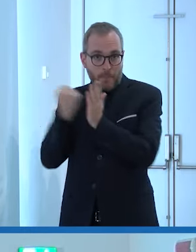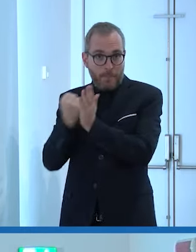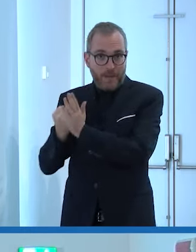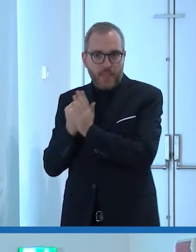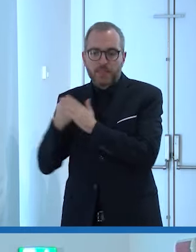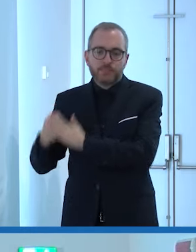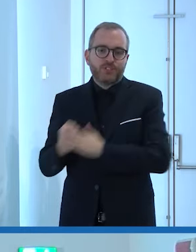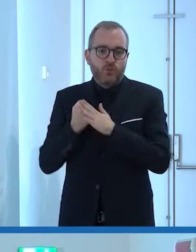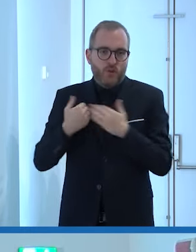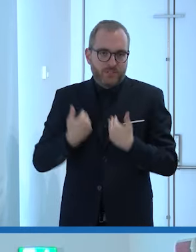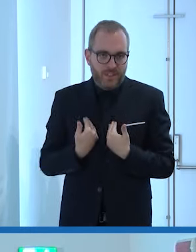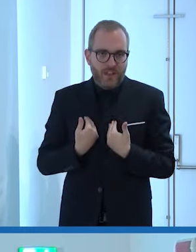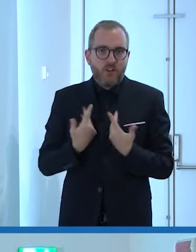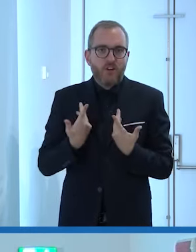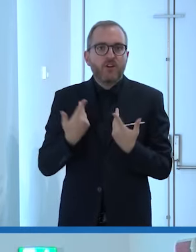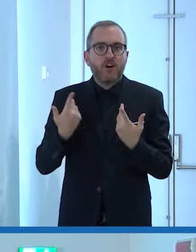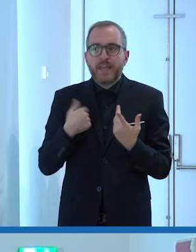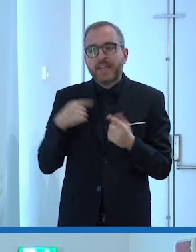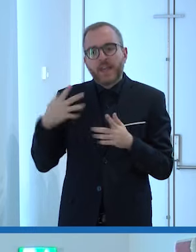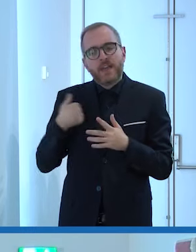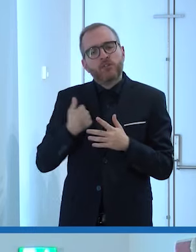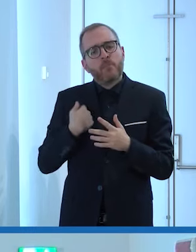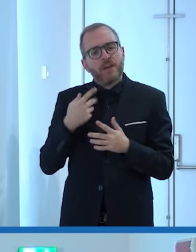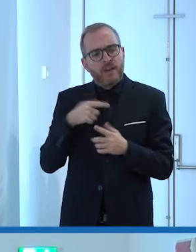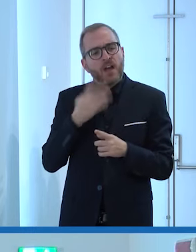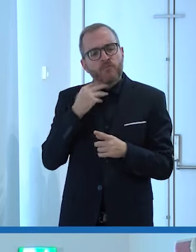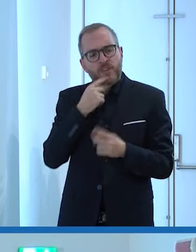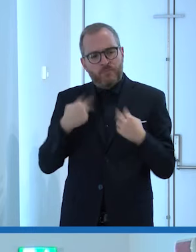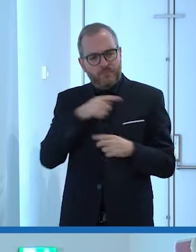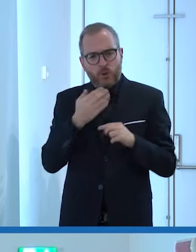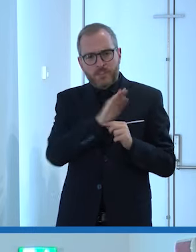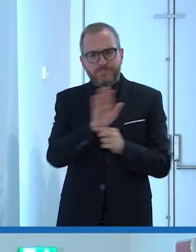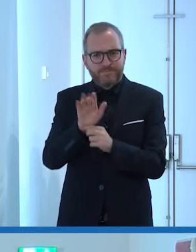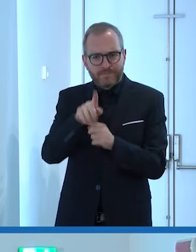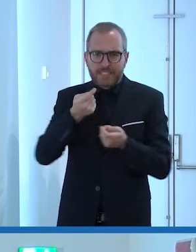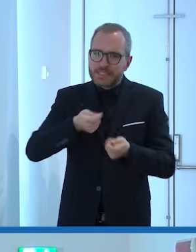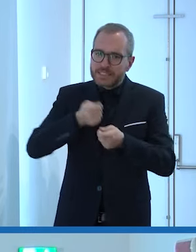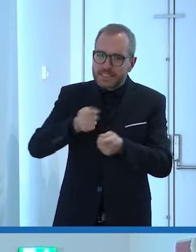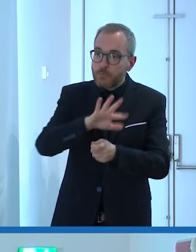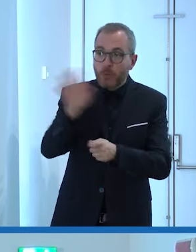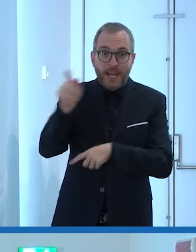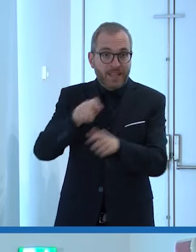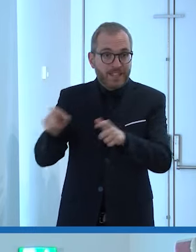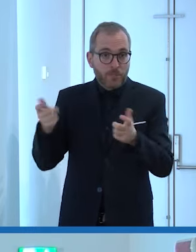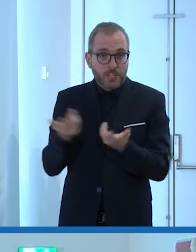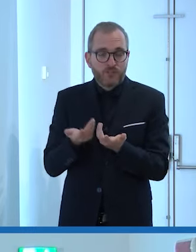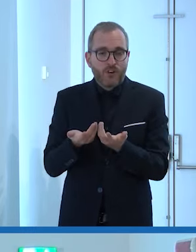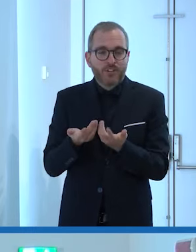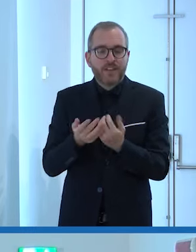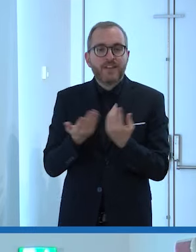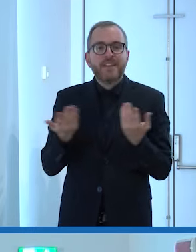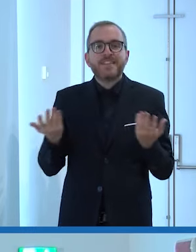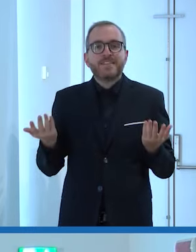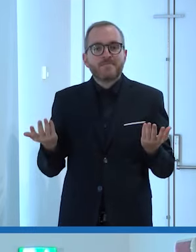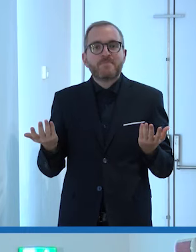come esempio e come stimolo per le altre persone però